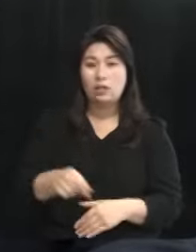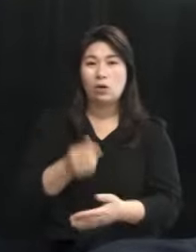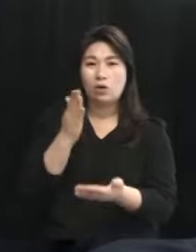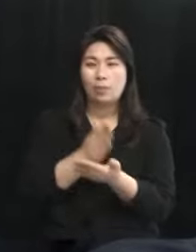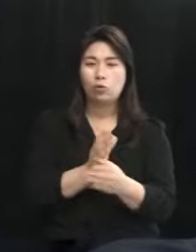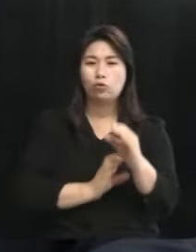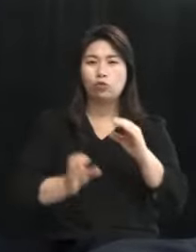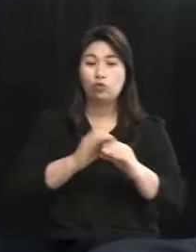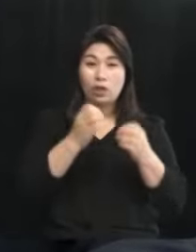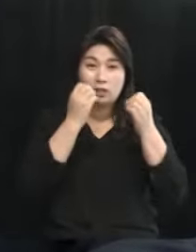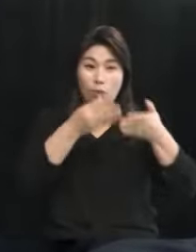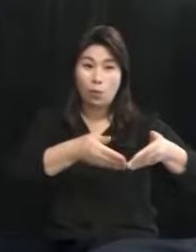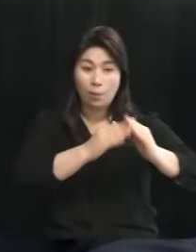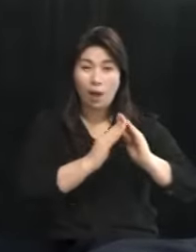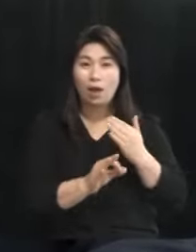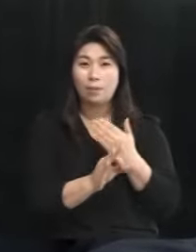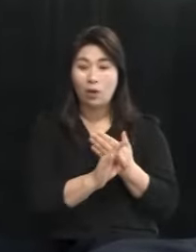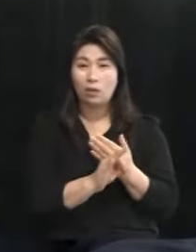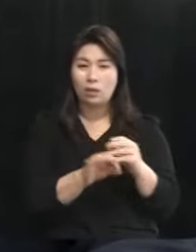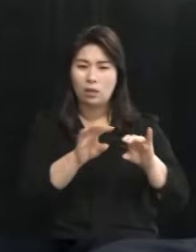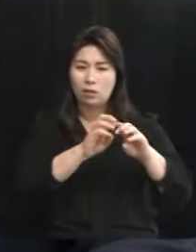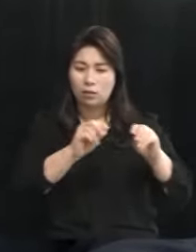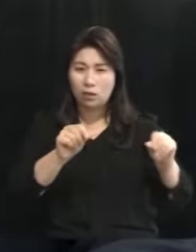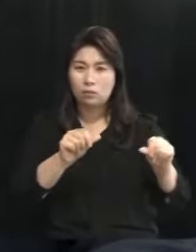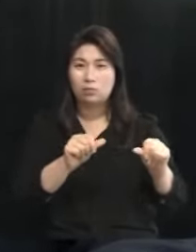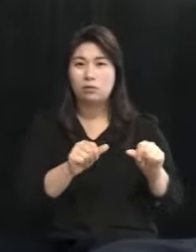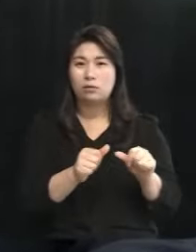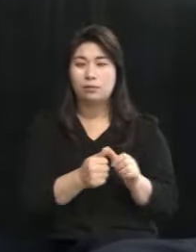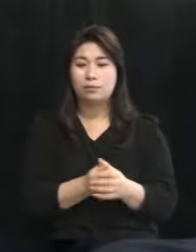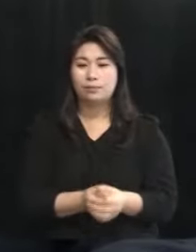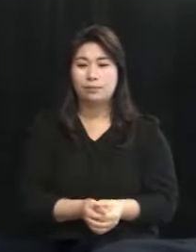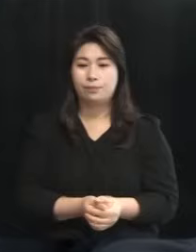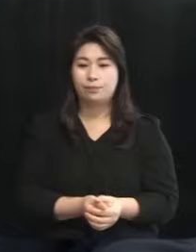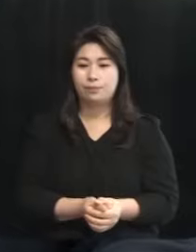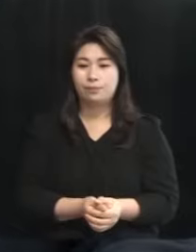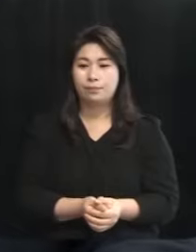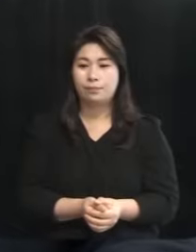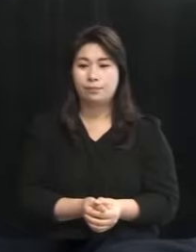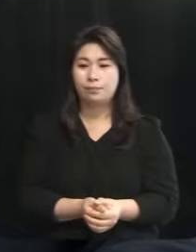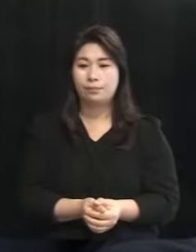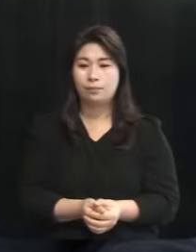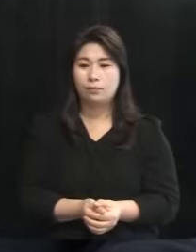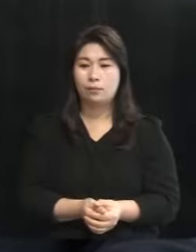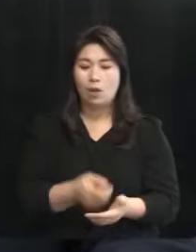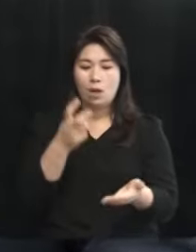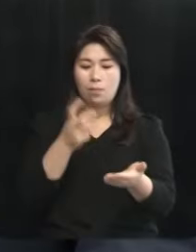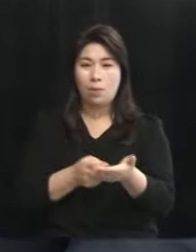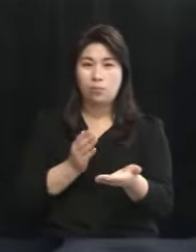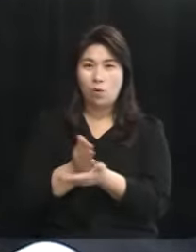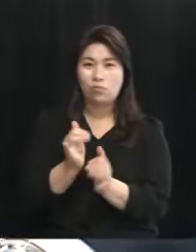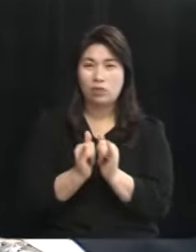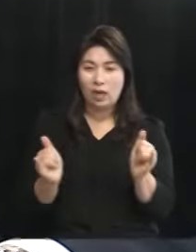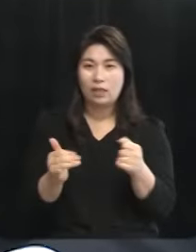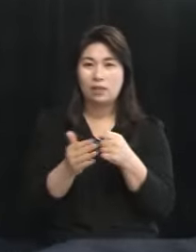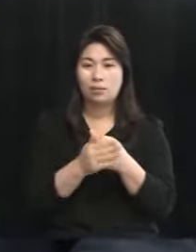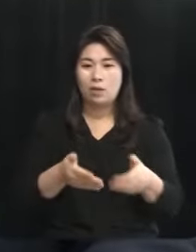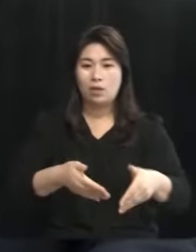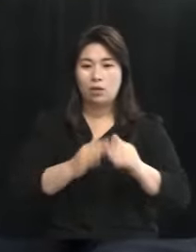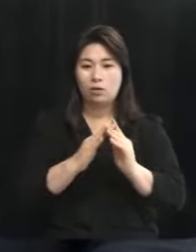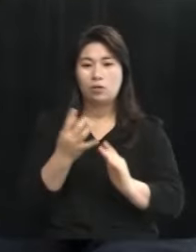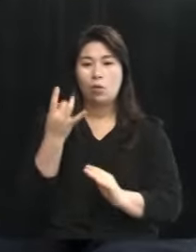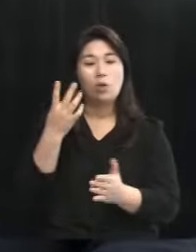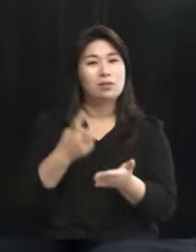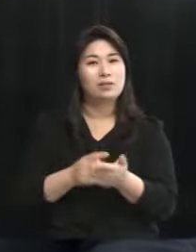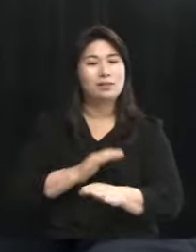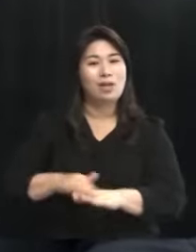추가적으로 필요하다 왜냐하면 택지들이 추가적으로 공급되기 때문에요 지금 김한기 의원이 법 전문가라서 건설의 원리를 잘 모르시는데요